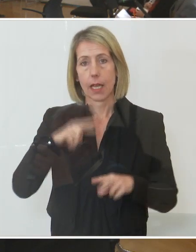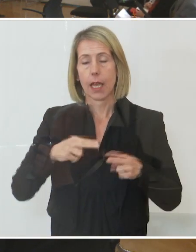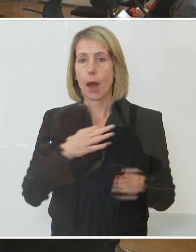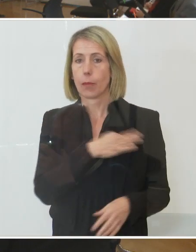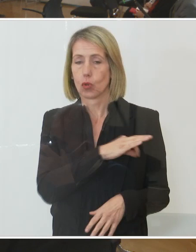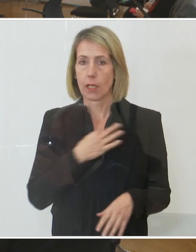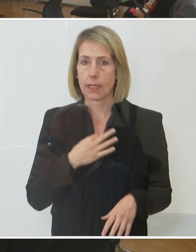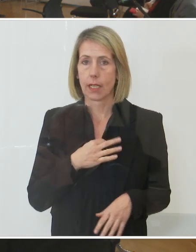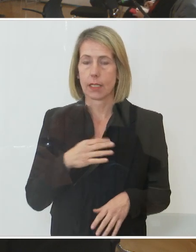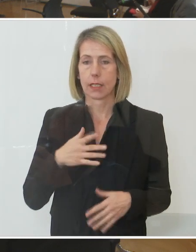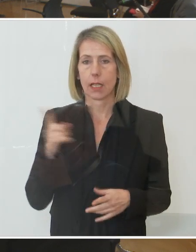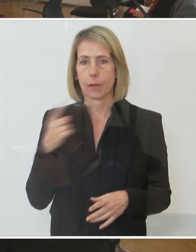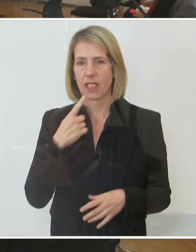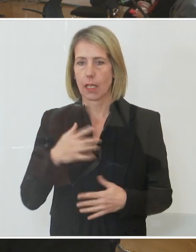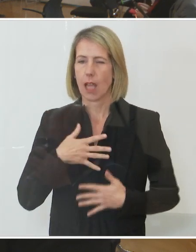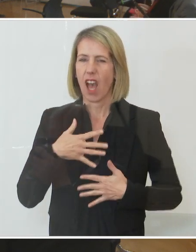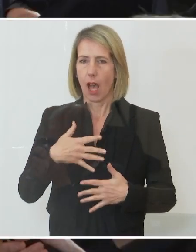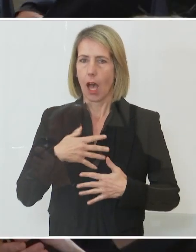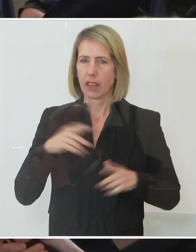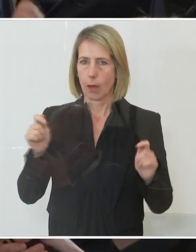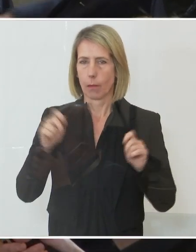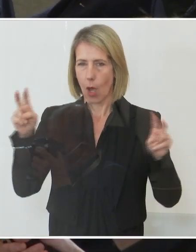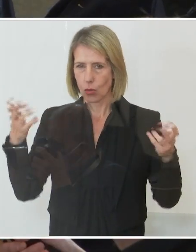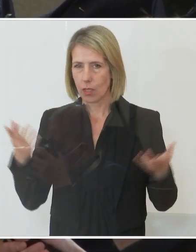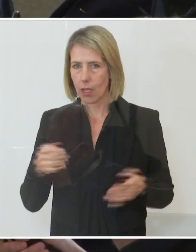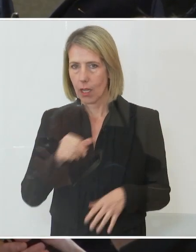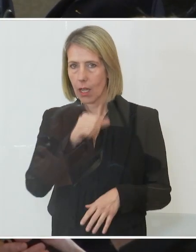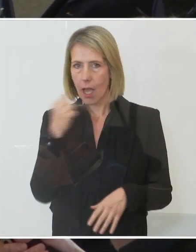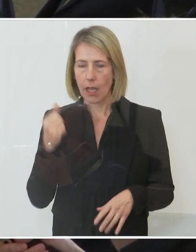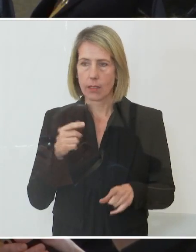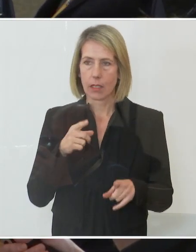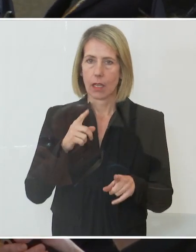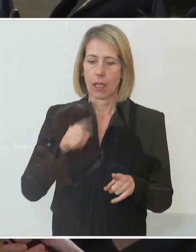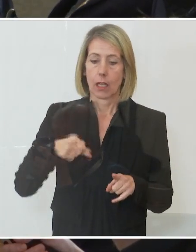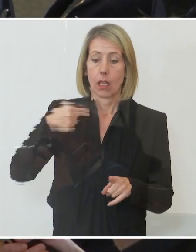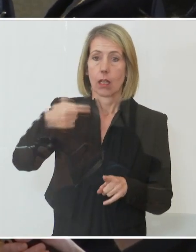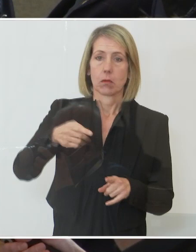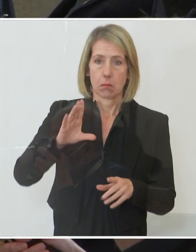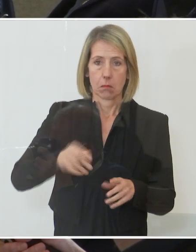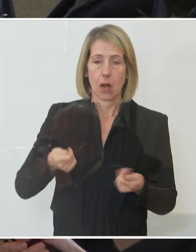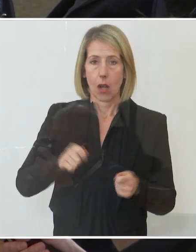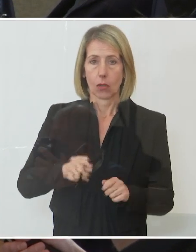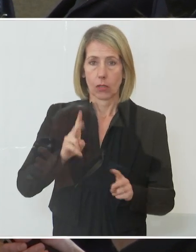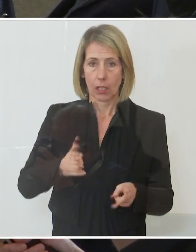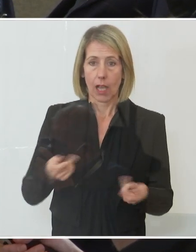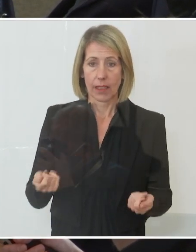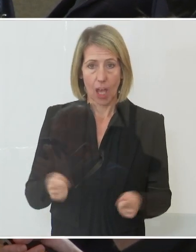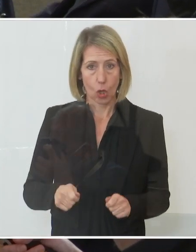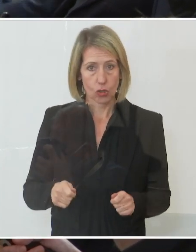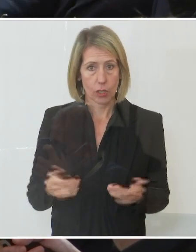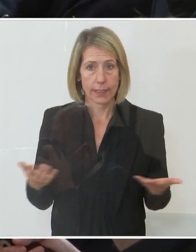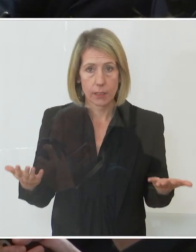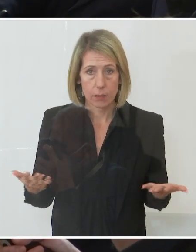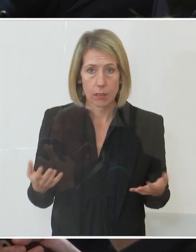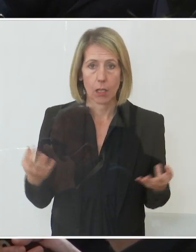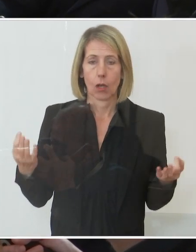Sie haben von einer Atempause gesprochen. Heißt das, Sie können einen neuerlichen Lockdown jetzt ausschließen? Und die zweite Frage,